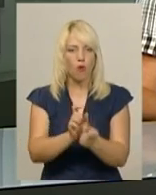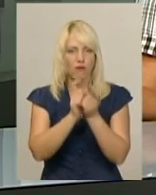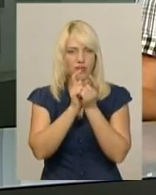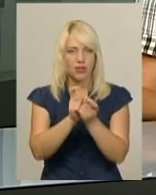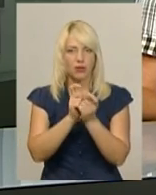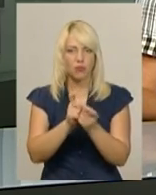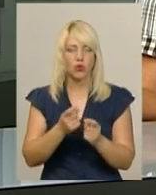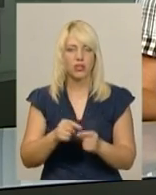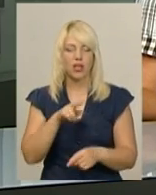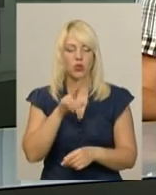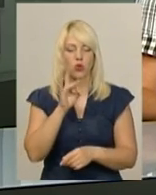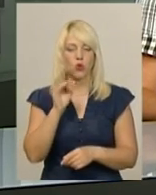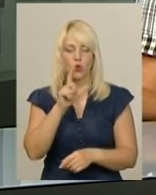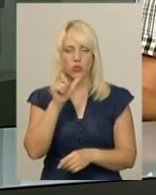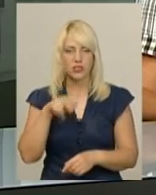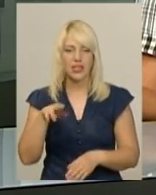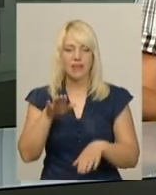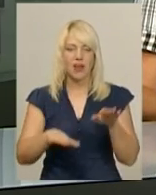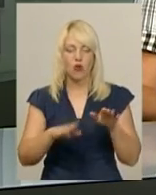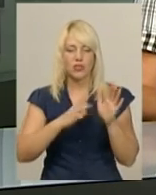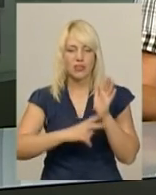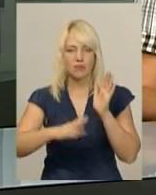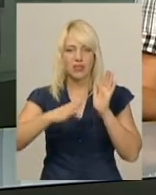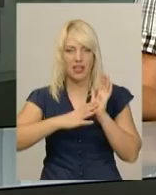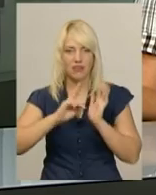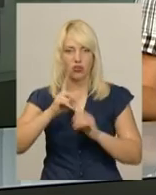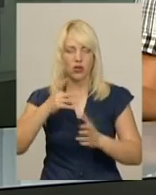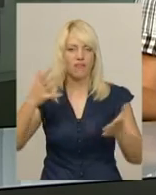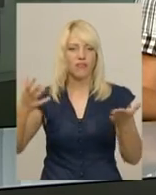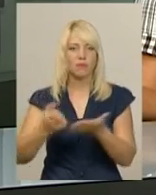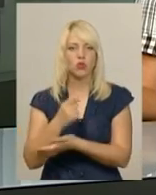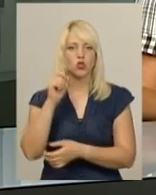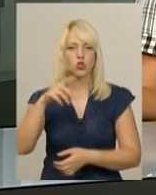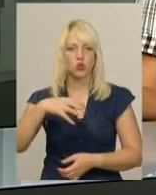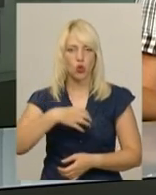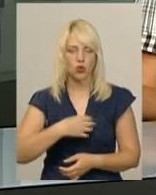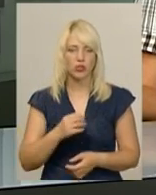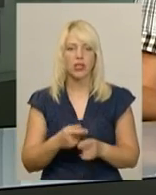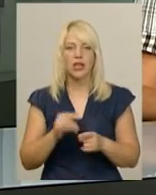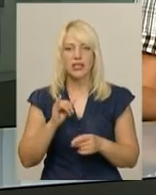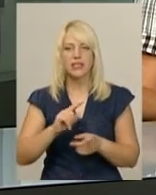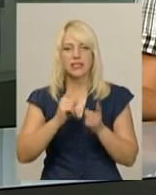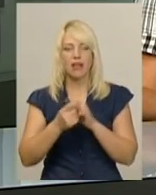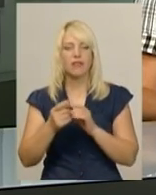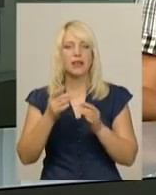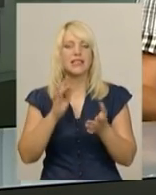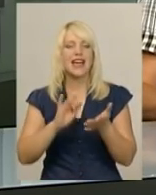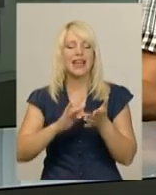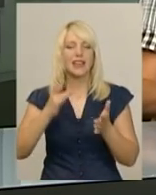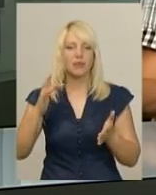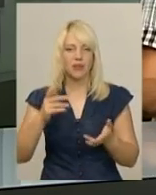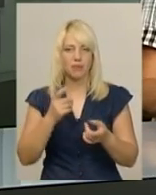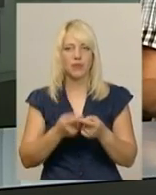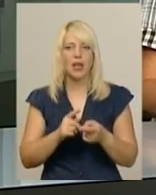Дрозд в вазі 89 кілограмів виборов золото, в абсолютній ваговій категорії став срібним призером. Артем Марченко в Іріку Міго